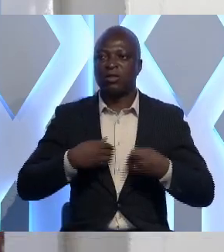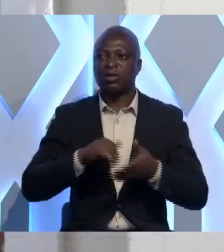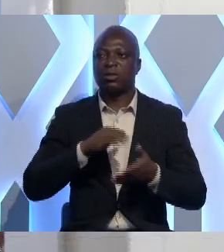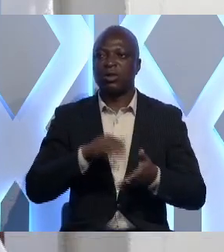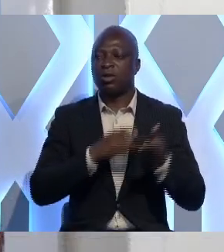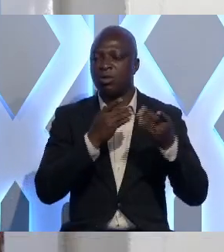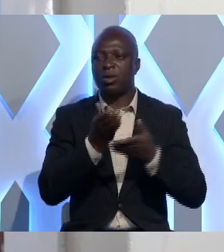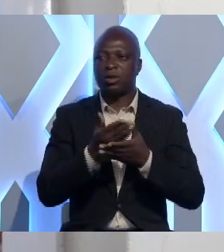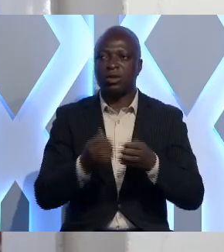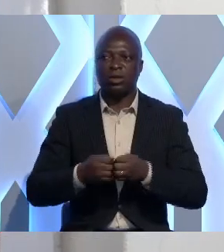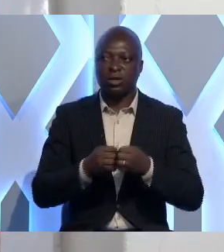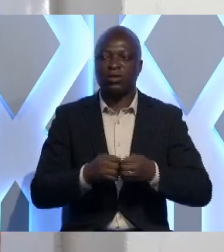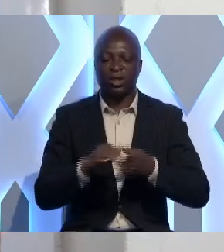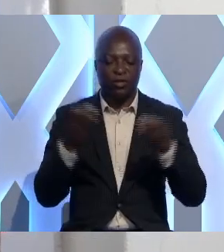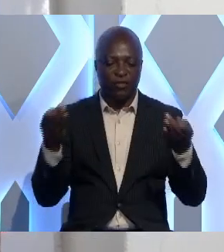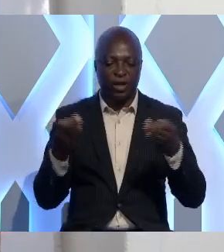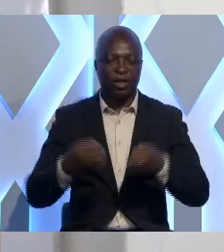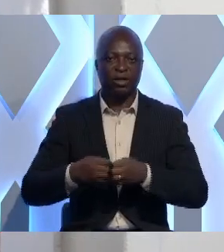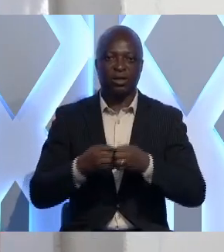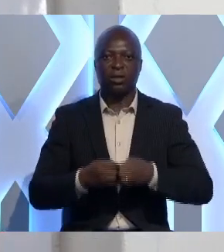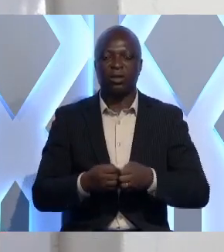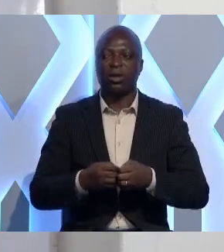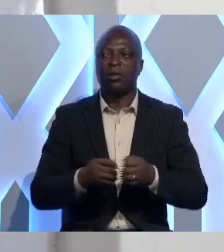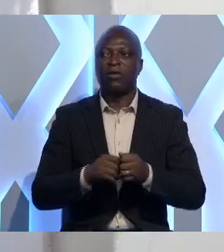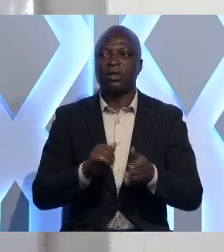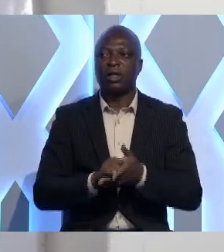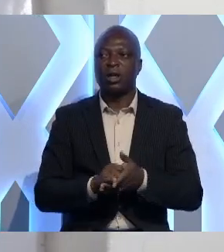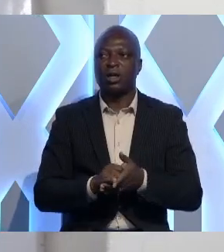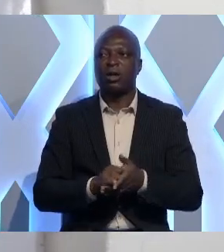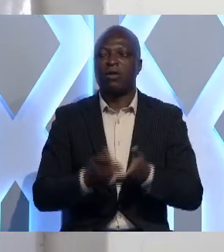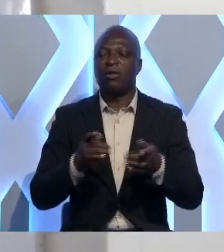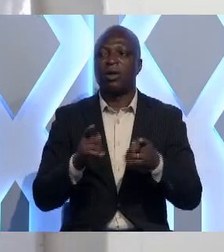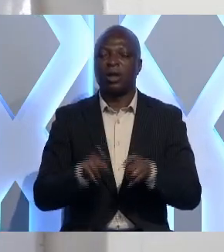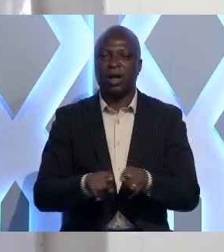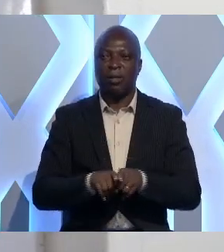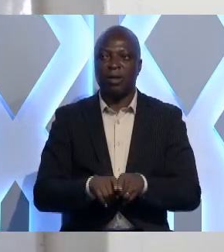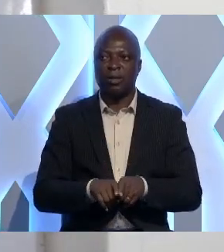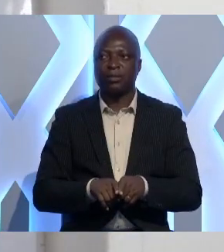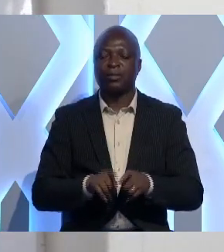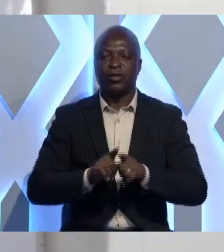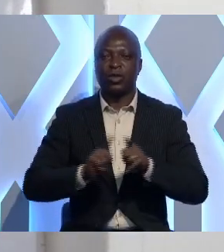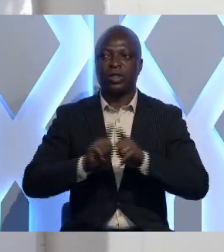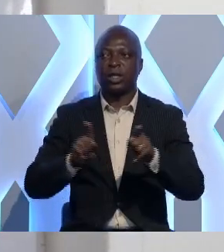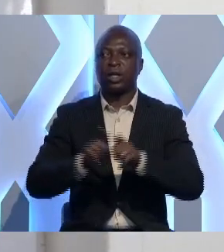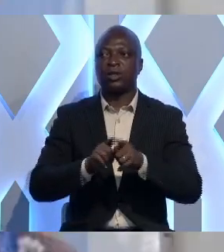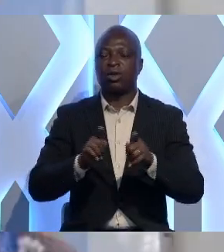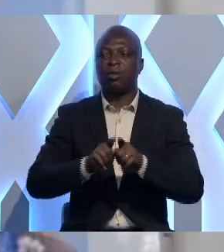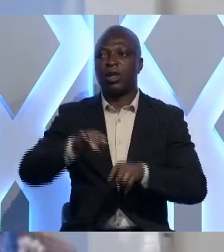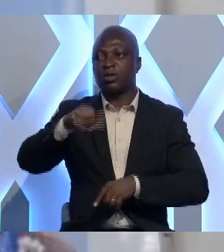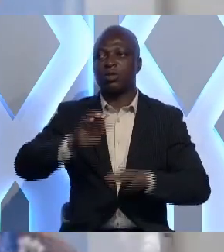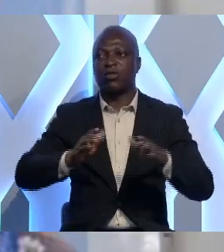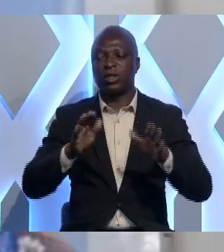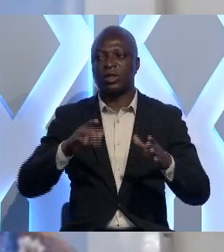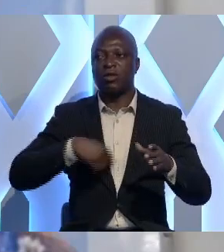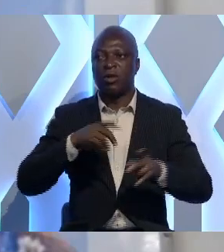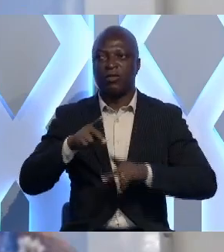ensemble donc on avait eu une fête dans l'ensemble mais il s'est fait qu'avec le temps on voudrait quand même nous distinguer un peu comme les autres font dedans. Donc on a